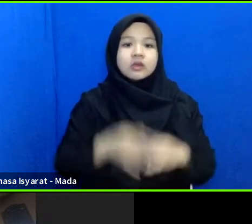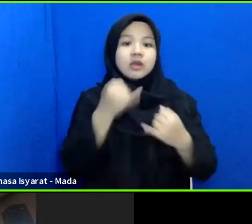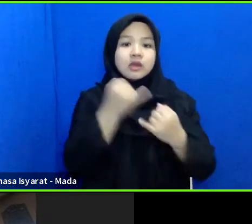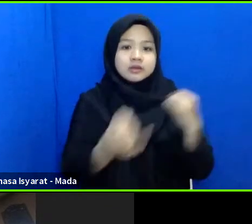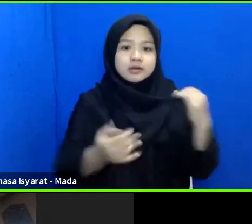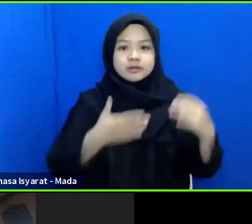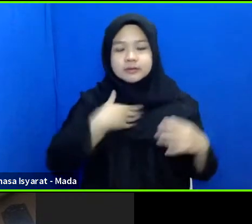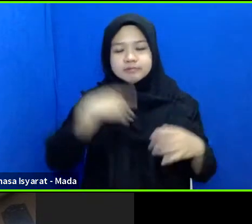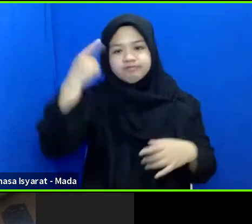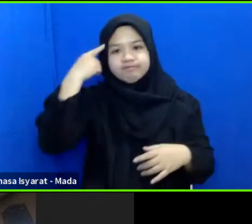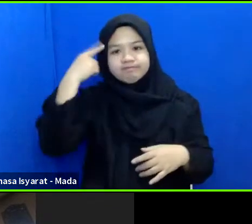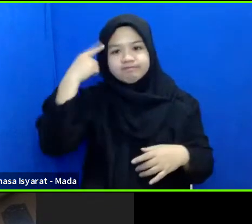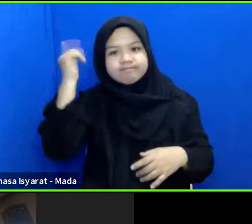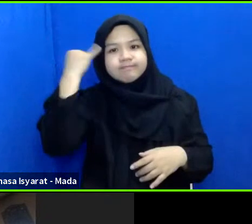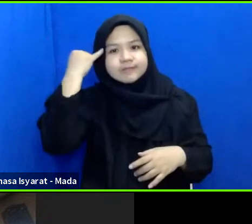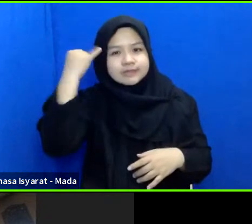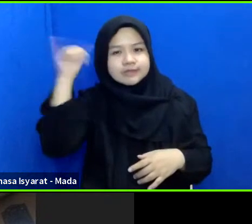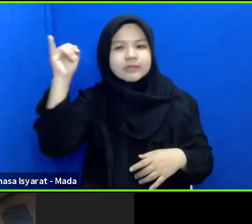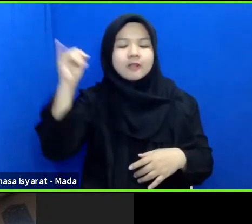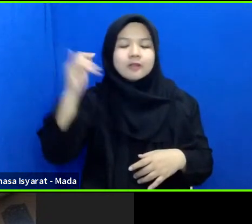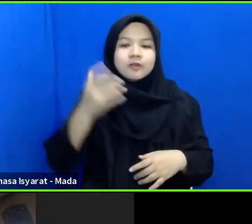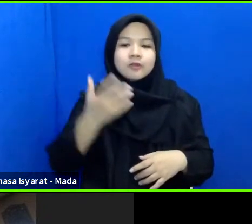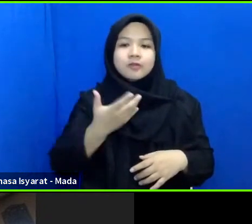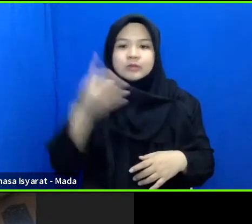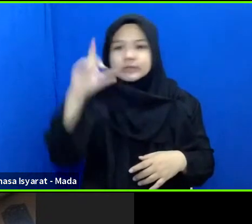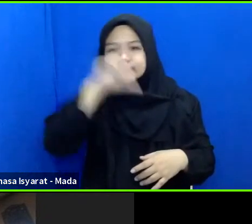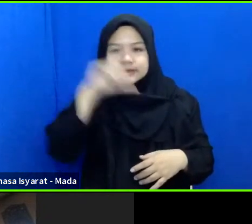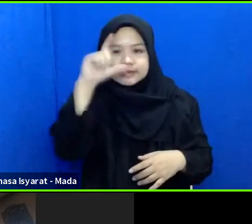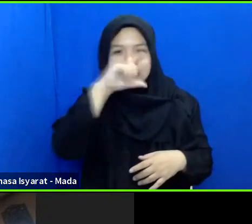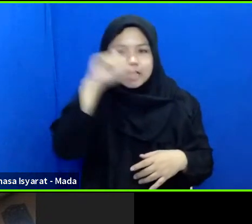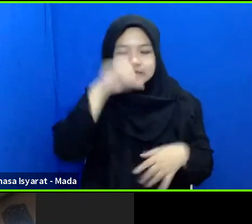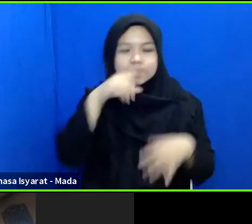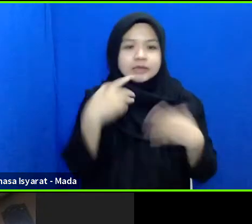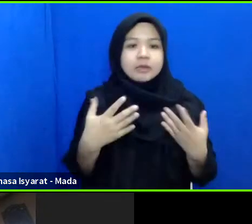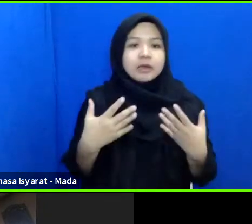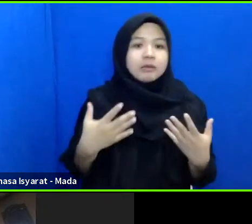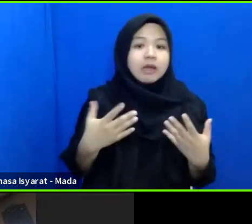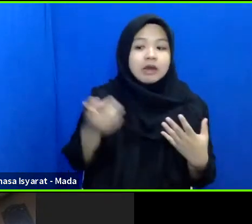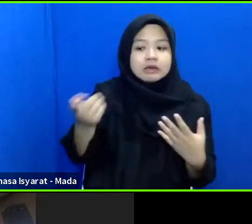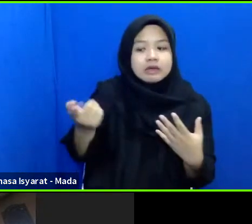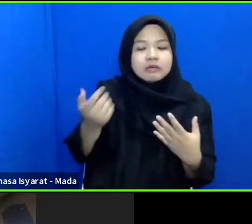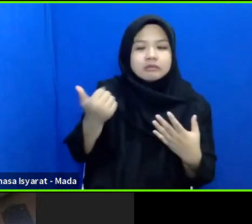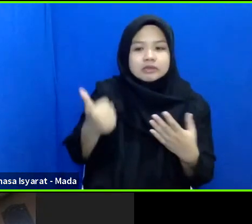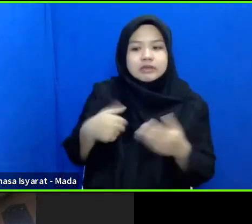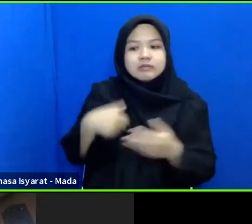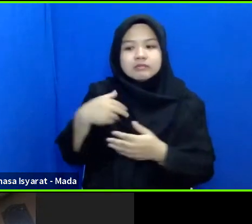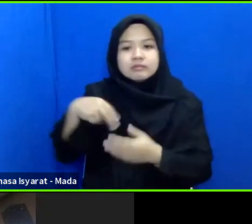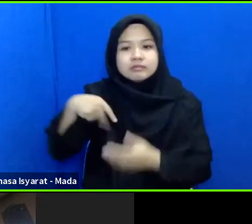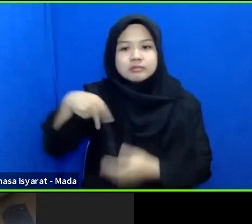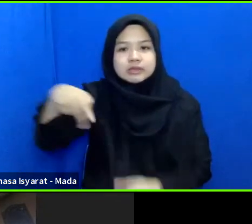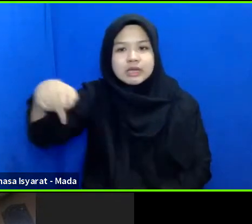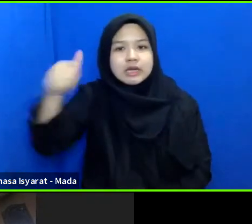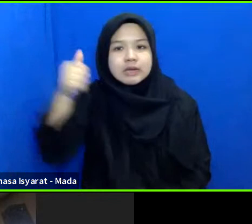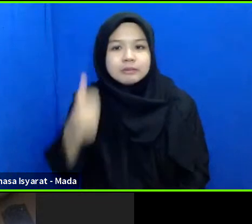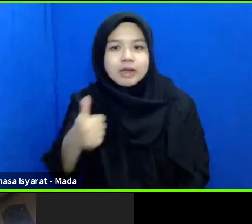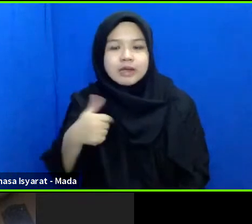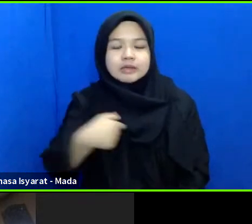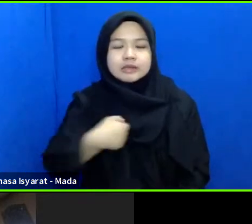berinisiasi untuk mencari bagaimana dia bisa berjalan dengan baik saya cari